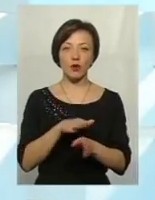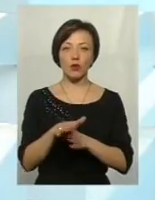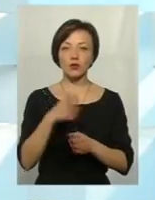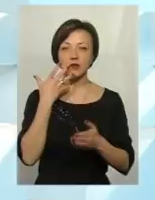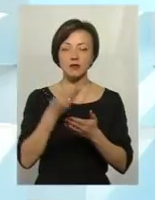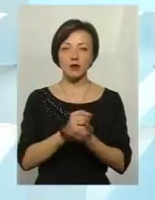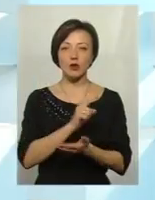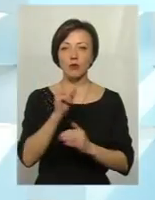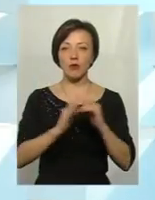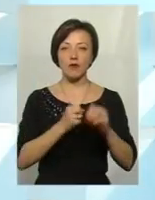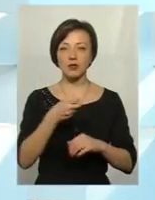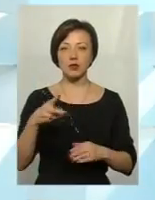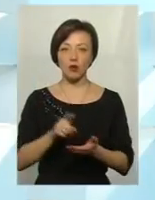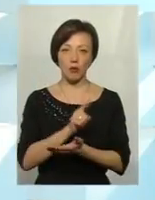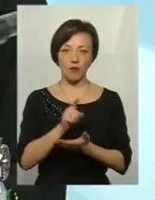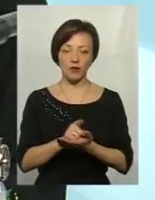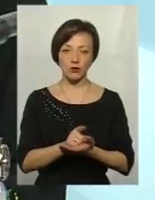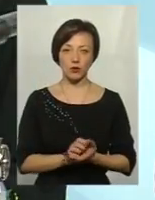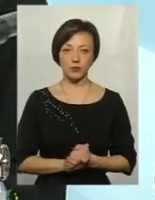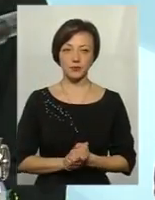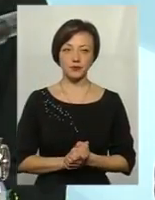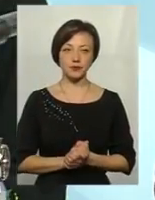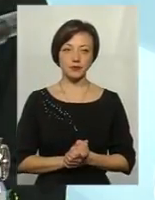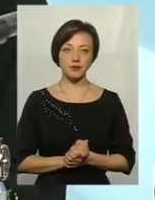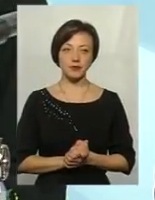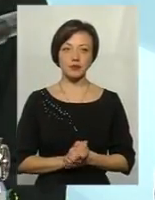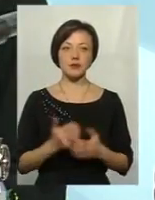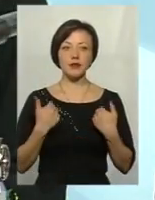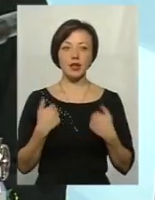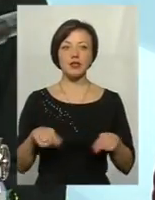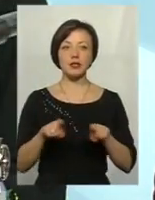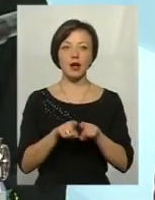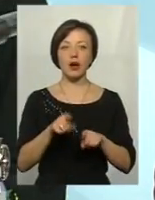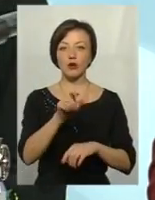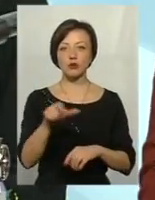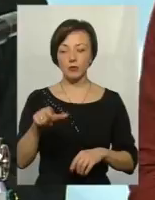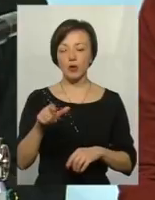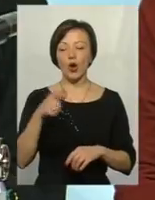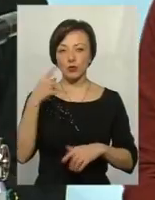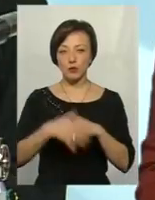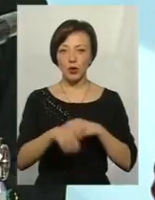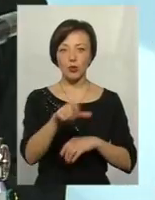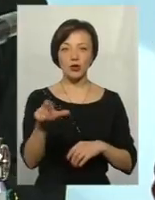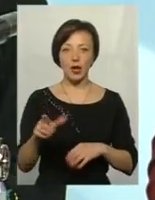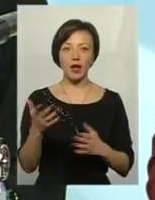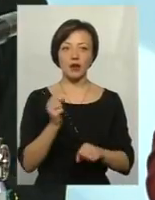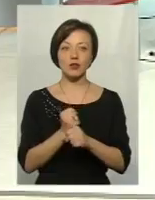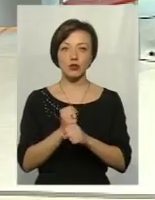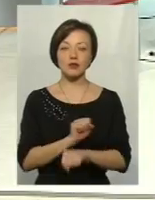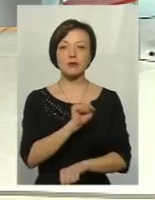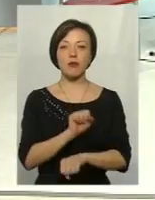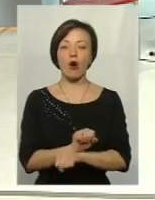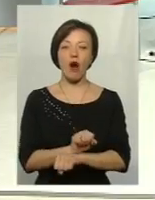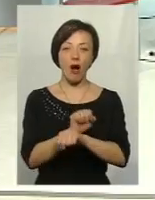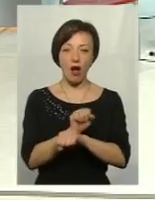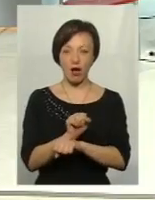свій професійний обов'язок. Ну, я так розумію, що мова йде про тих людей, які сьогодні чинять блокаду, які зі зброєю, так? Які